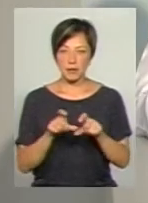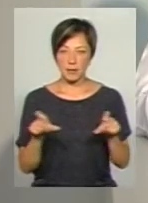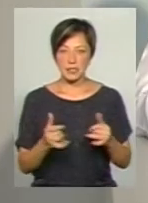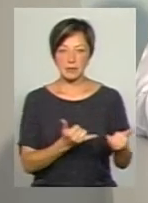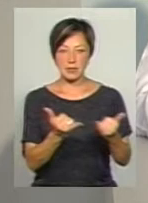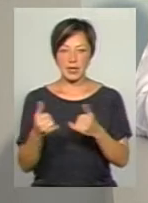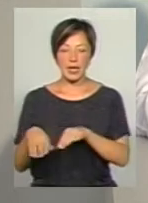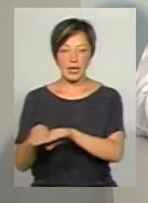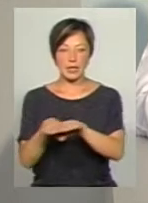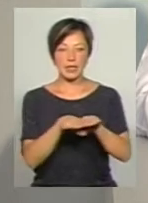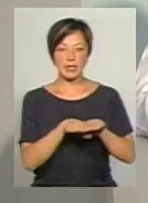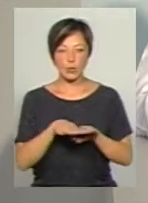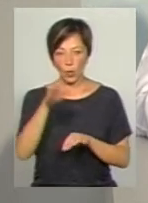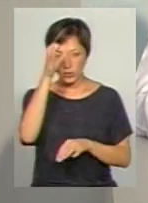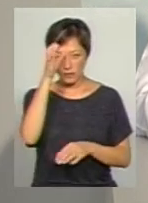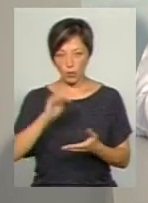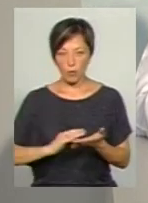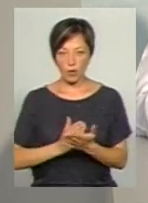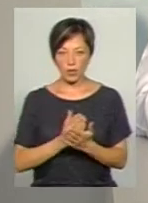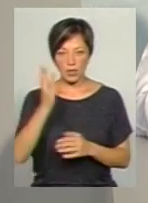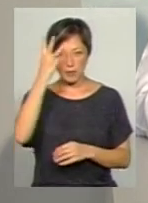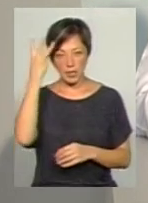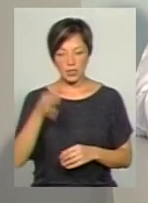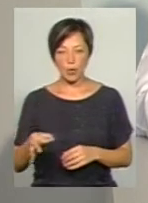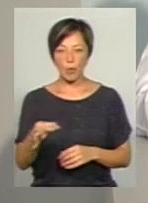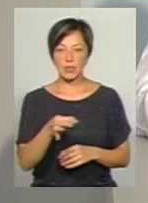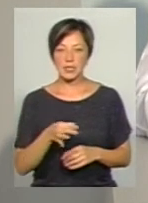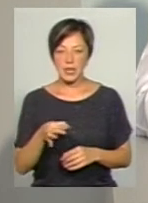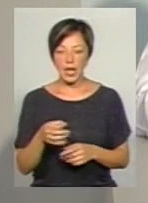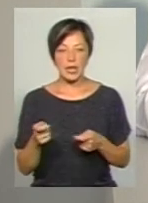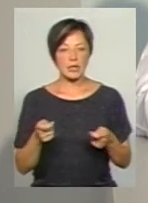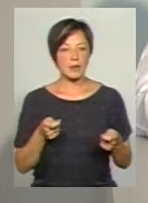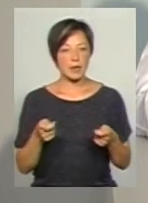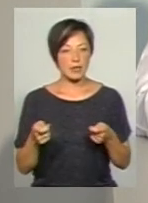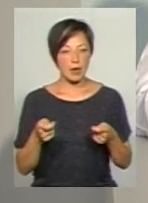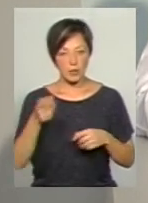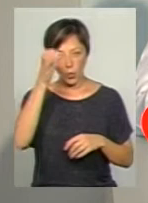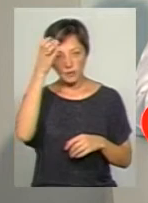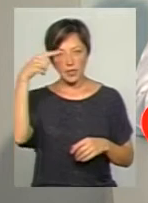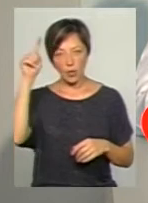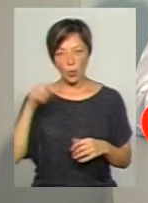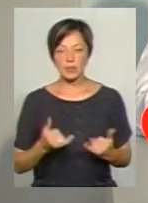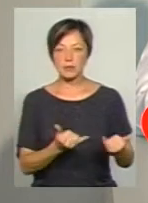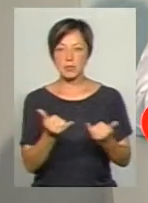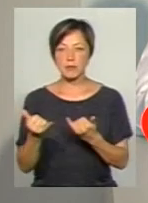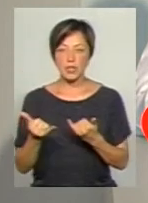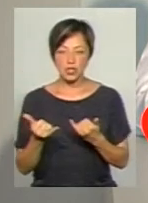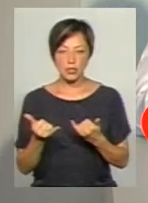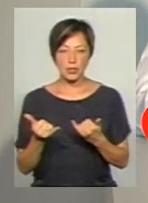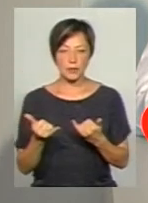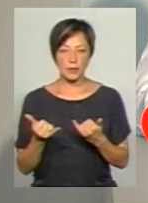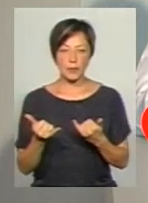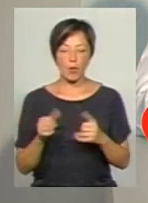єдину освітню політику в Хмельницькій області. Департамент освіти і науки забезпечує управління